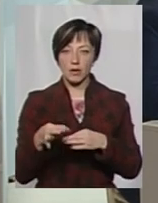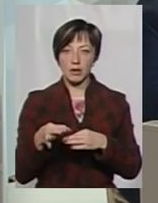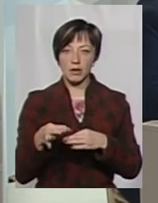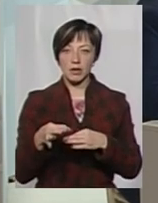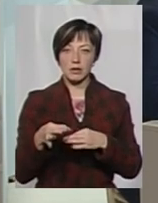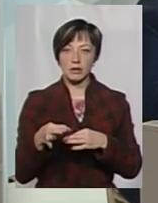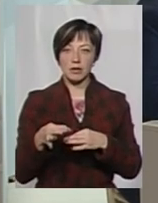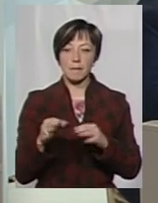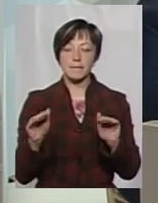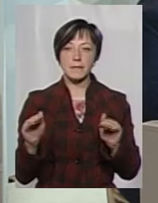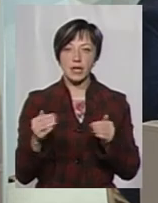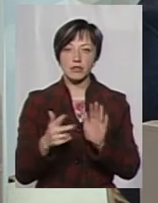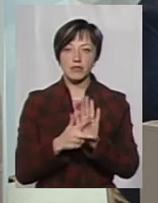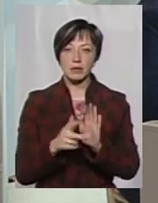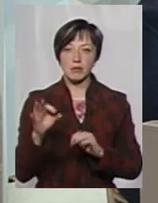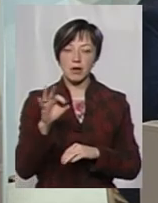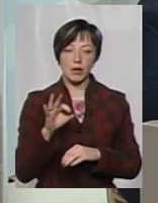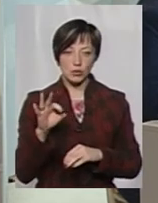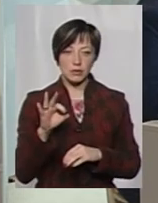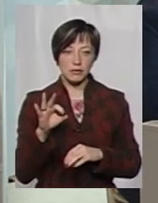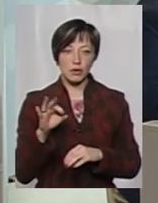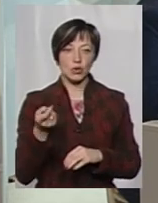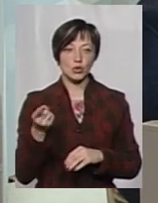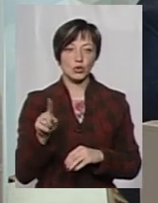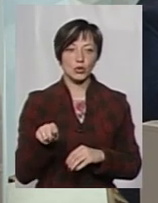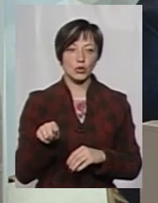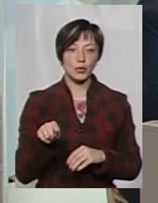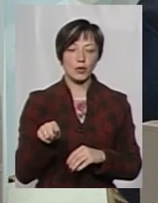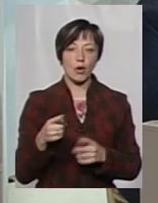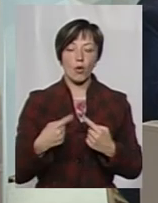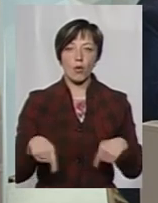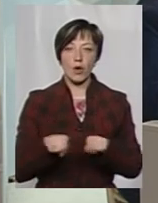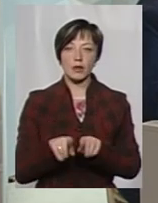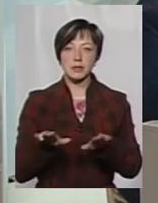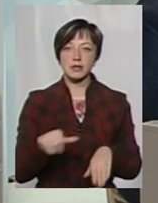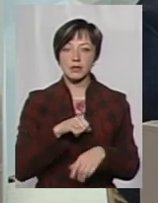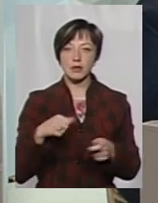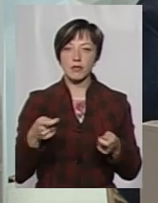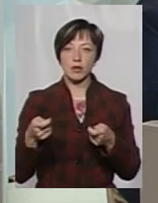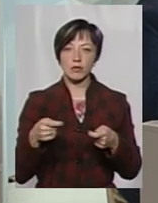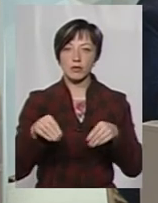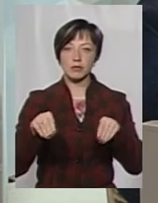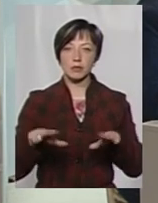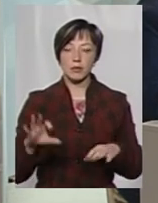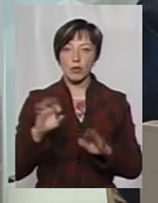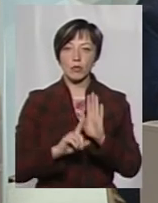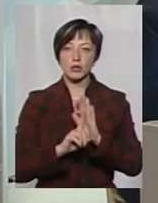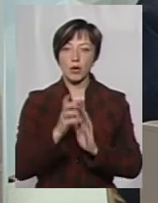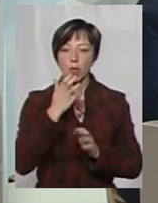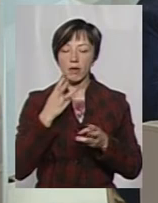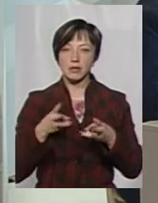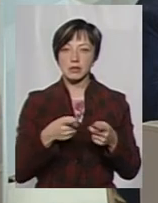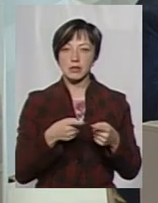менше 8 градусів за Цельсієм, то орган місцевого самоврядування приймає рішення про початок опального